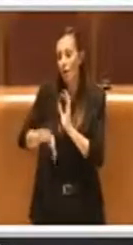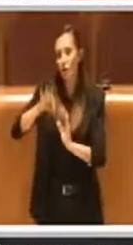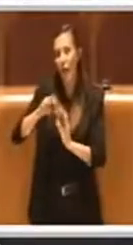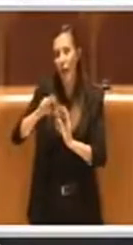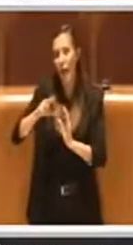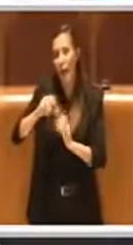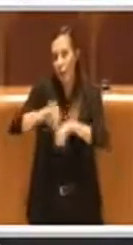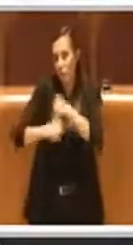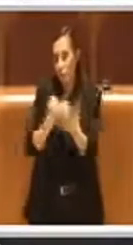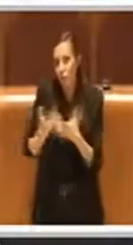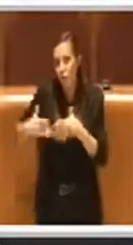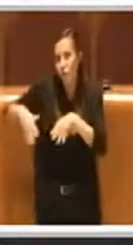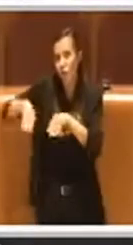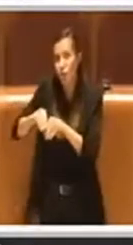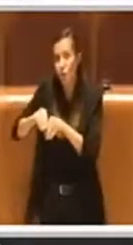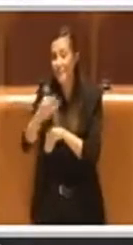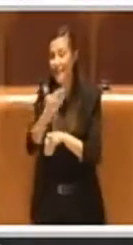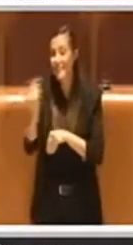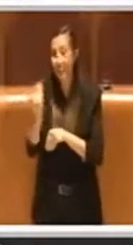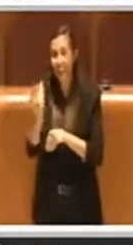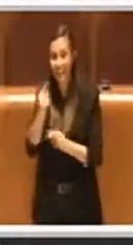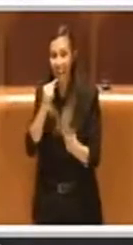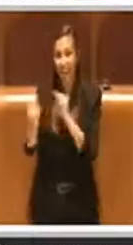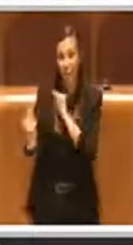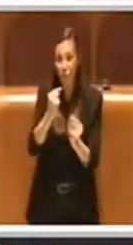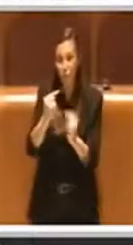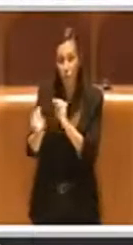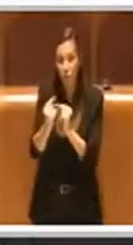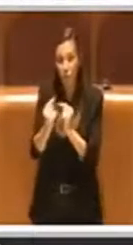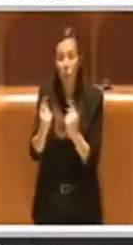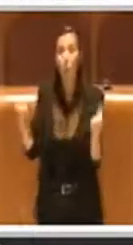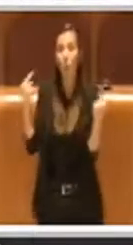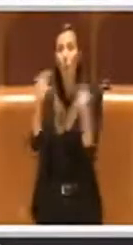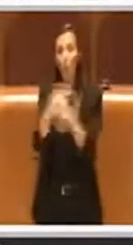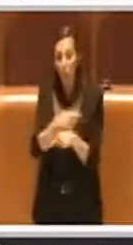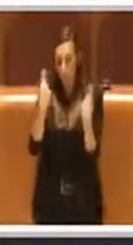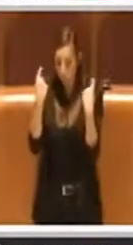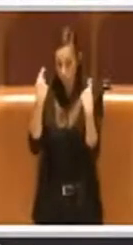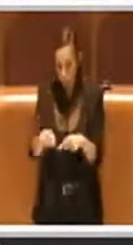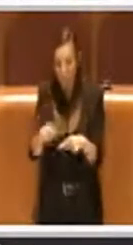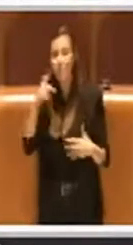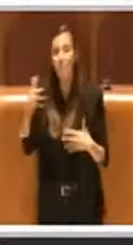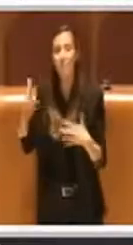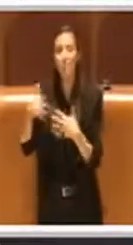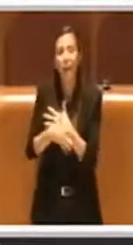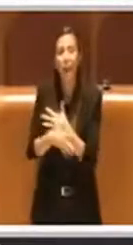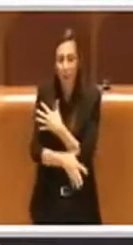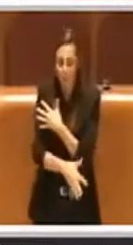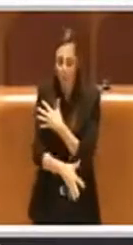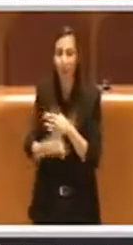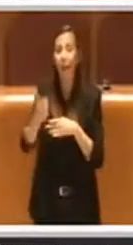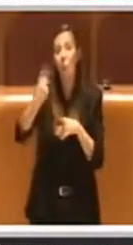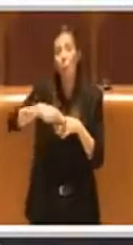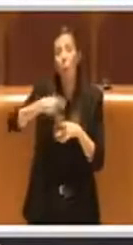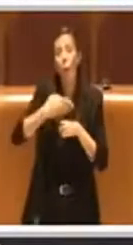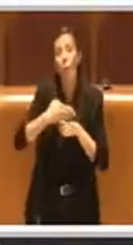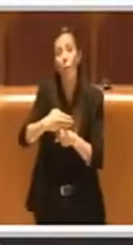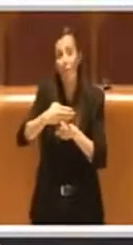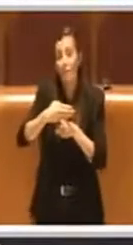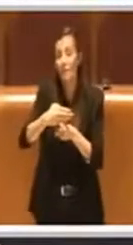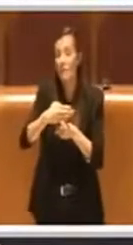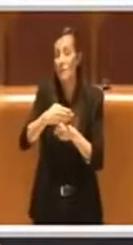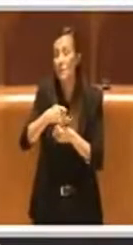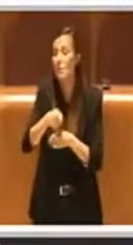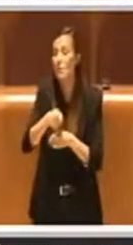discussi nelle commissioni, invece questa trasparenza e questa condivisione che c'è stata secondo me è molto